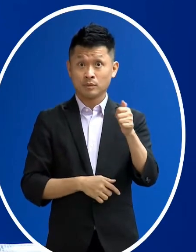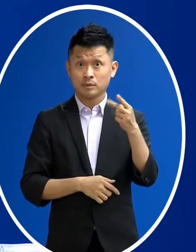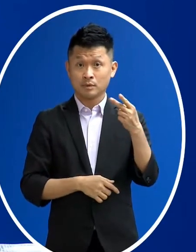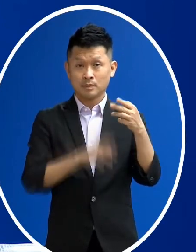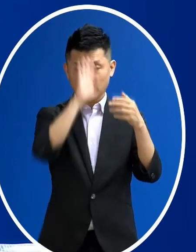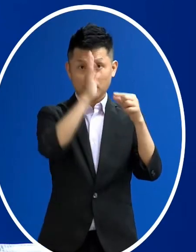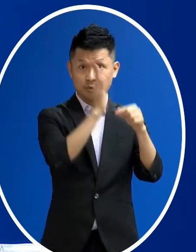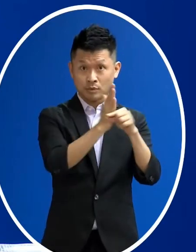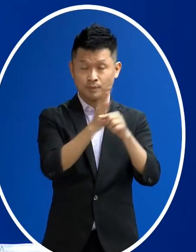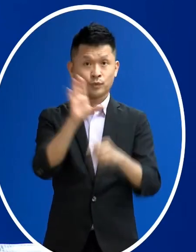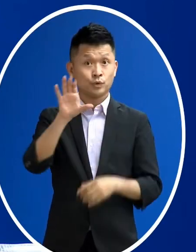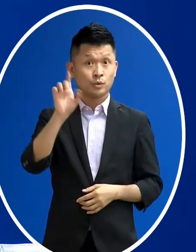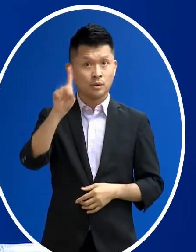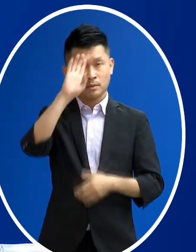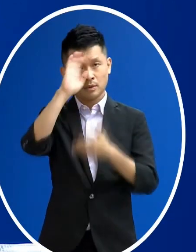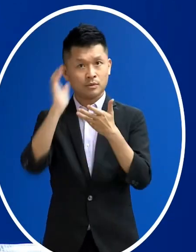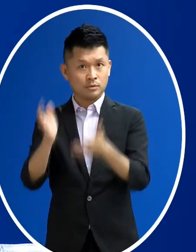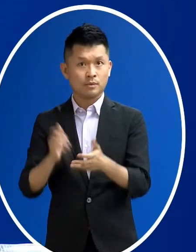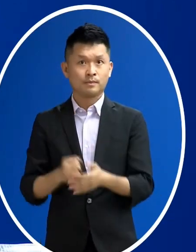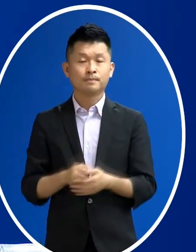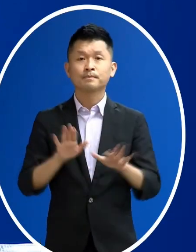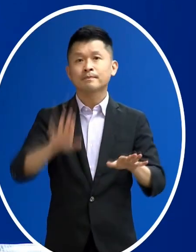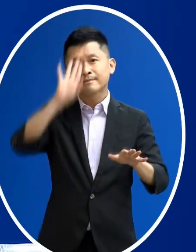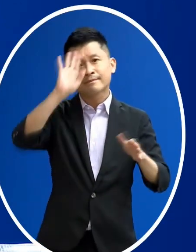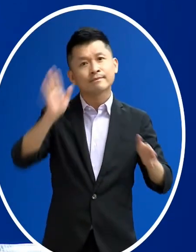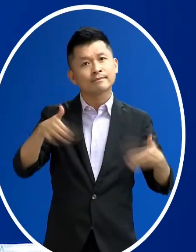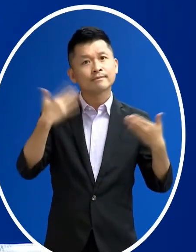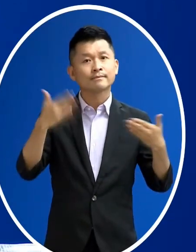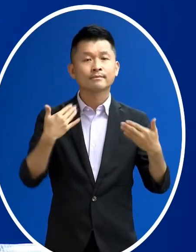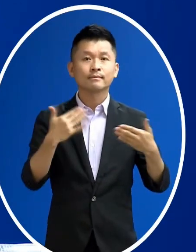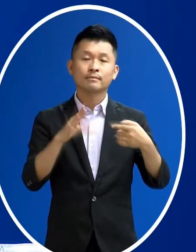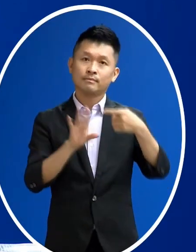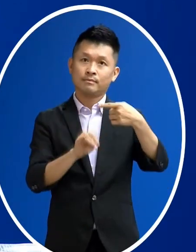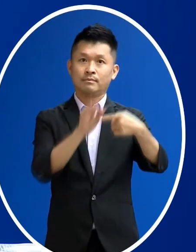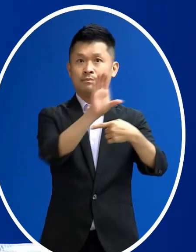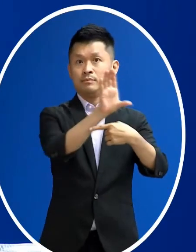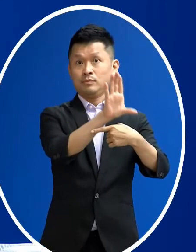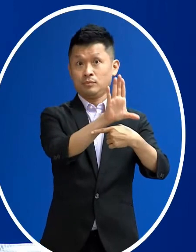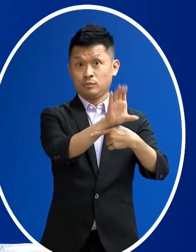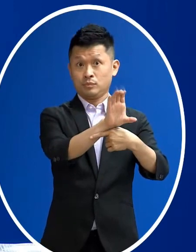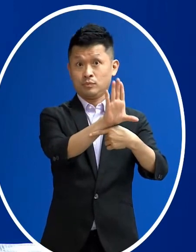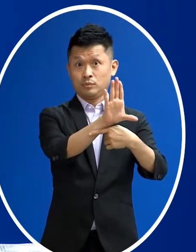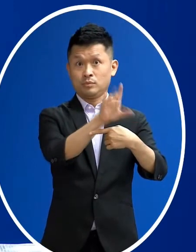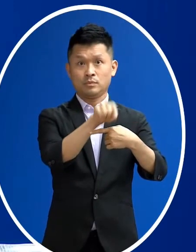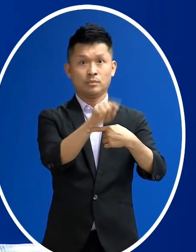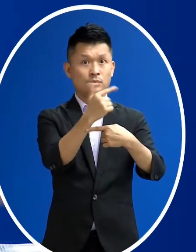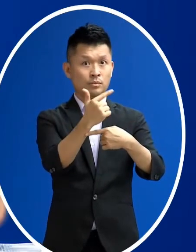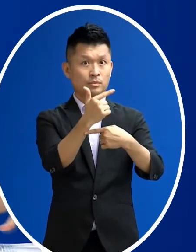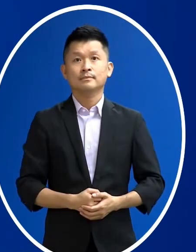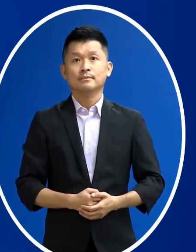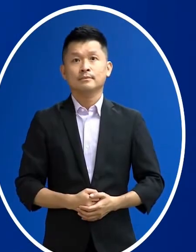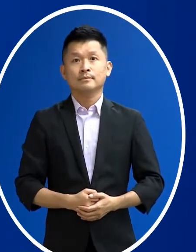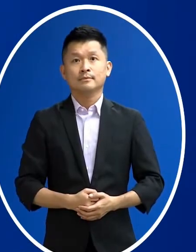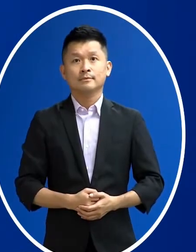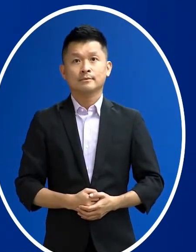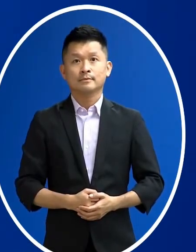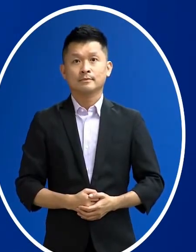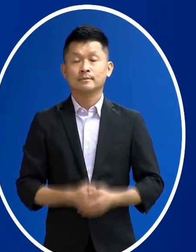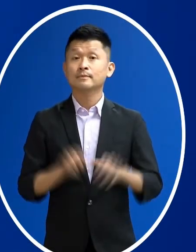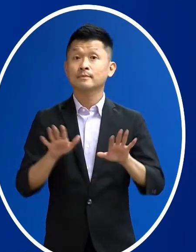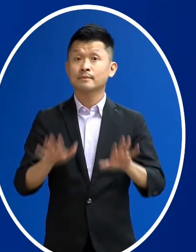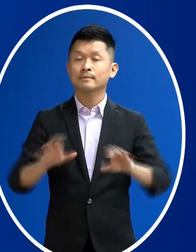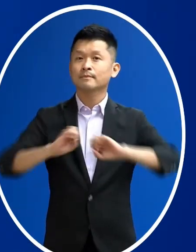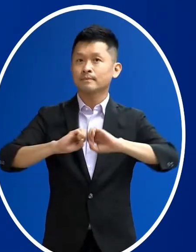症91例是重症 目前的輕症無症狀的比例仍然是99.6左右在